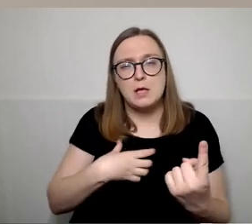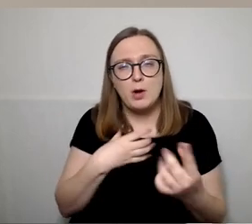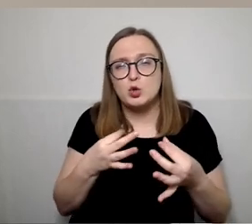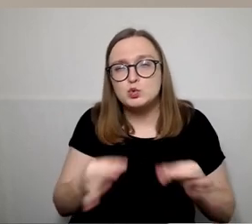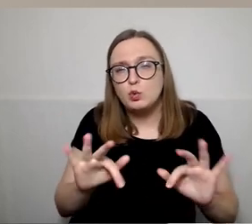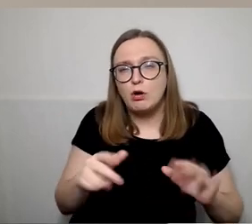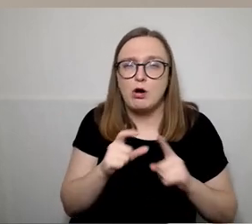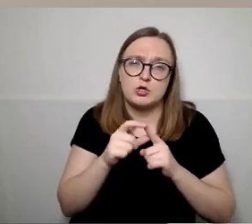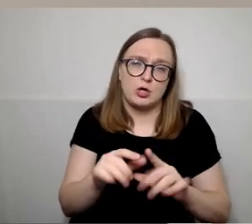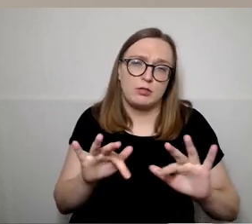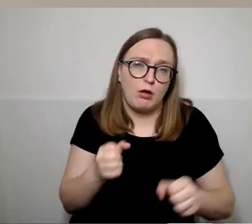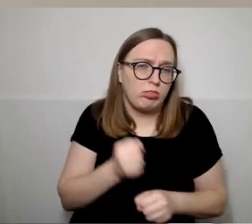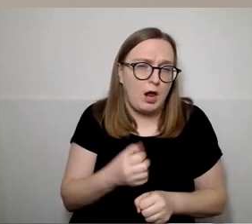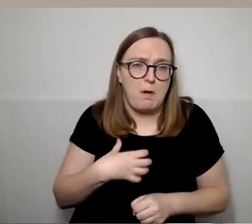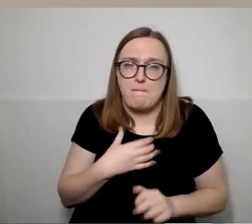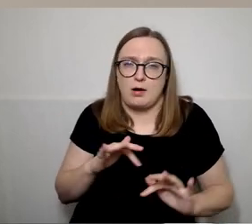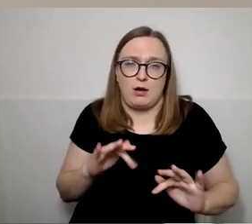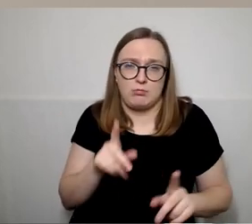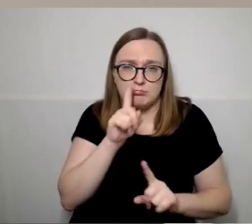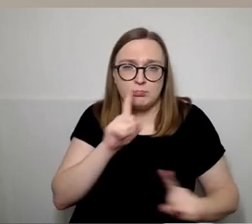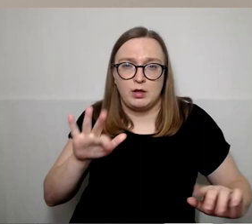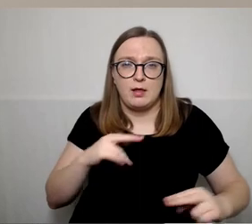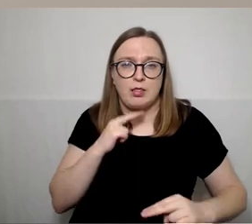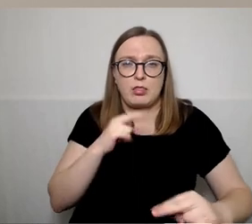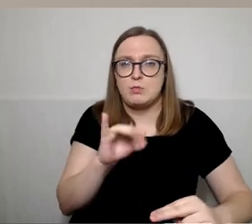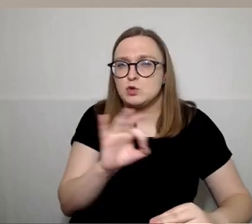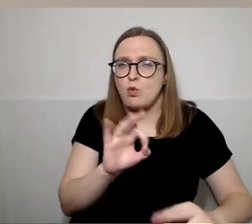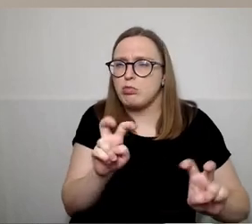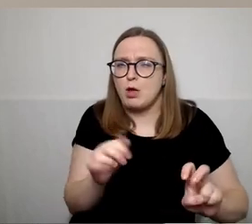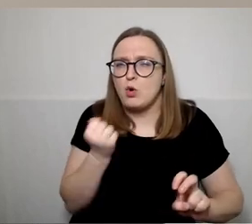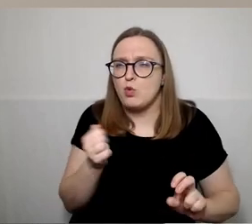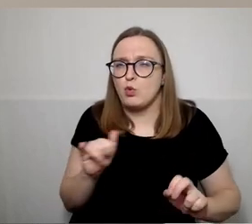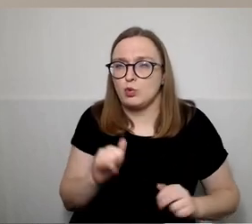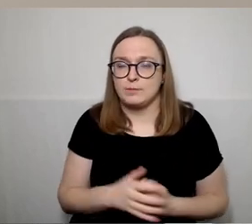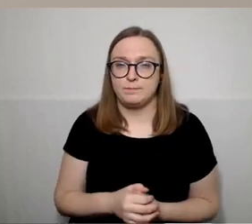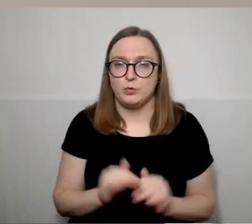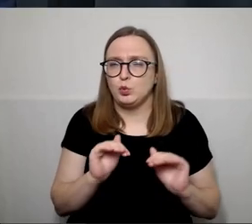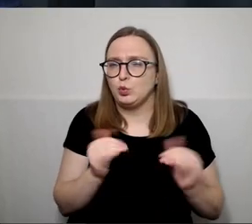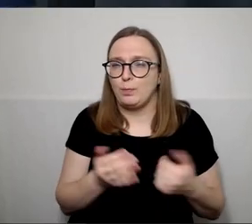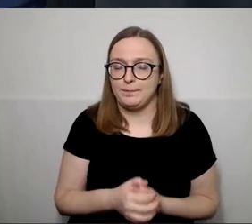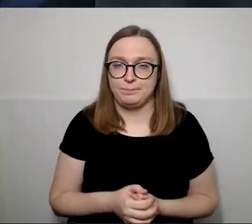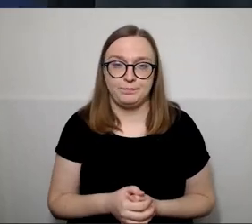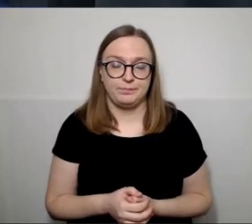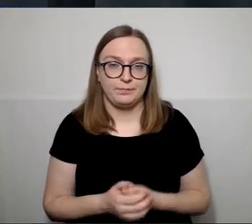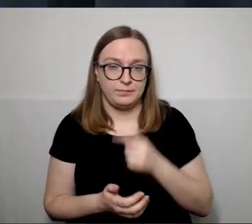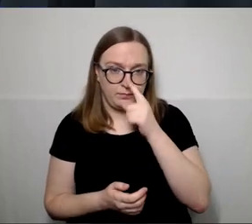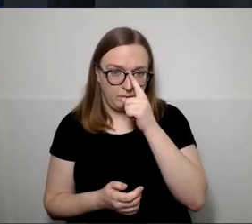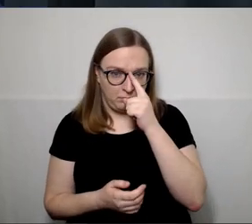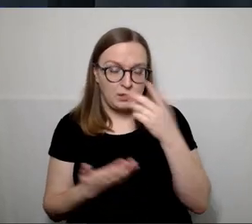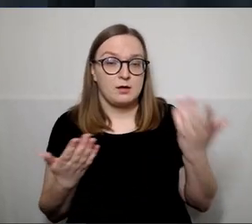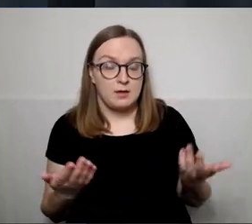ką žadate, ko nežada kiti, kam skirsi daugiausia dėmesio. Laikas baigsis, bet labai trupai. Prašau. Tai